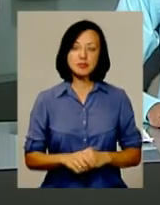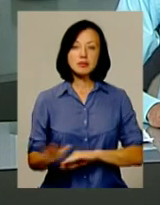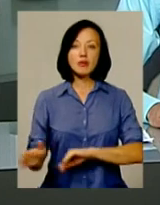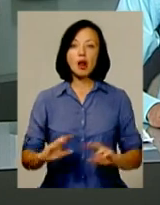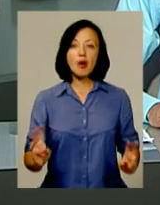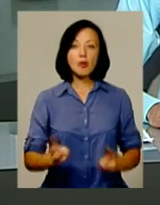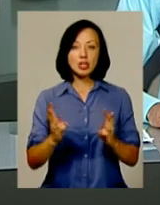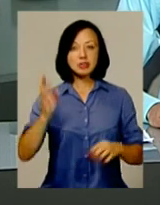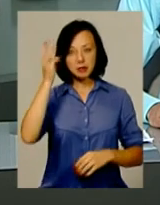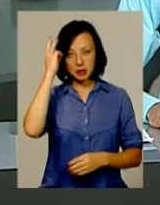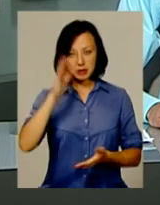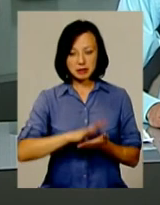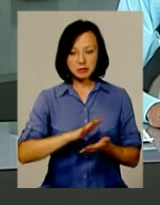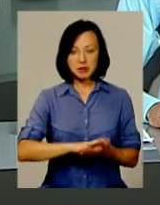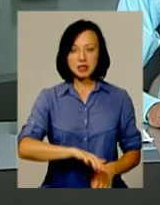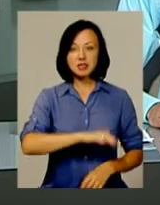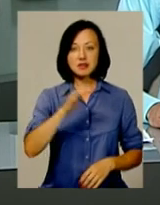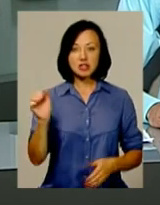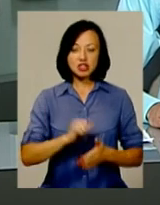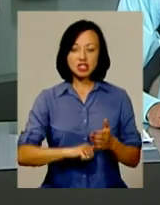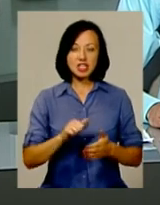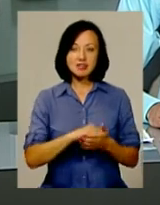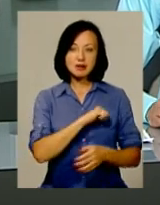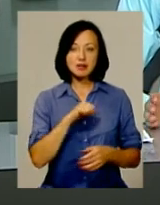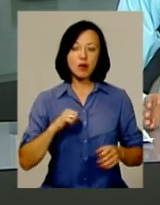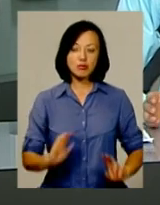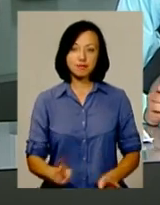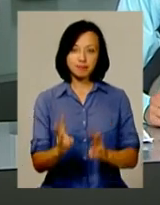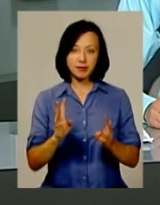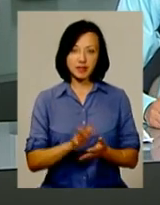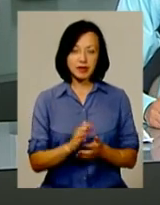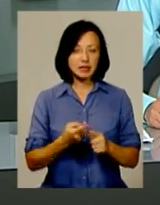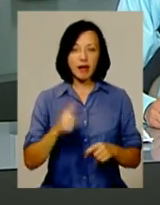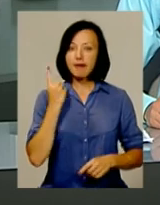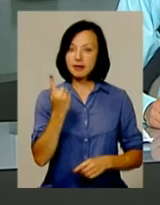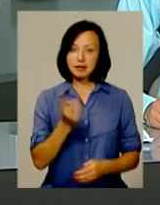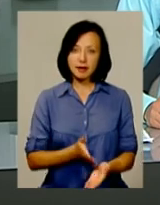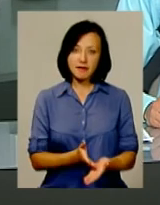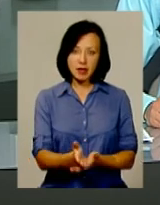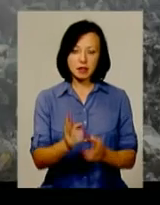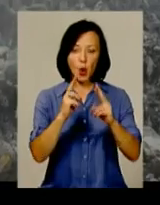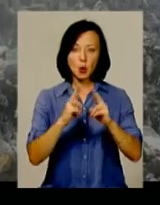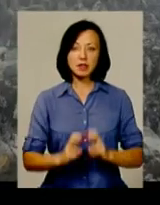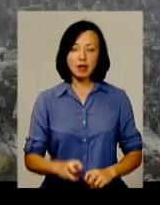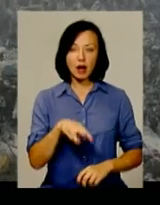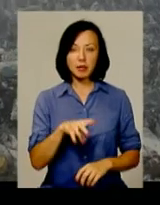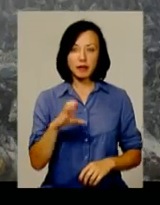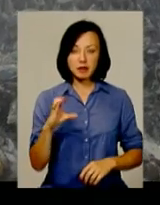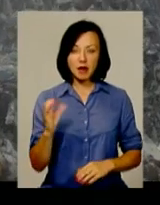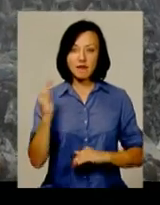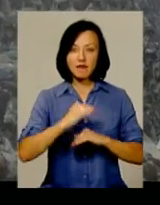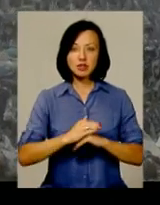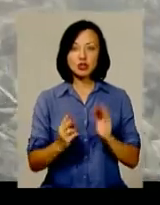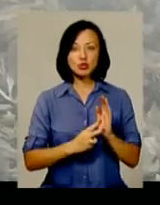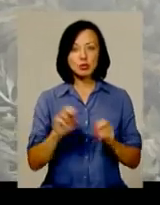на Хмельницькому сміттєзвалищі сталася через самозаймання відходів. Це єдина версія, яку розглядають рятувальники. Нагадаю, ввечері